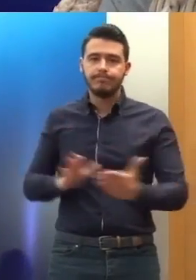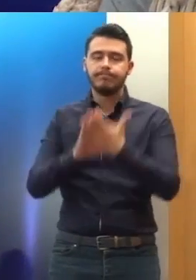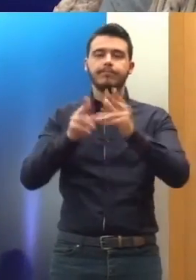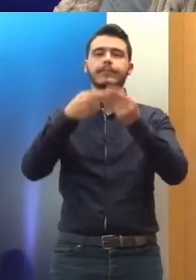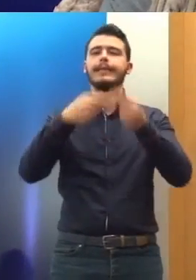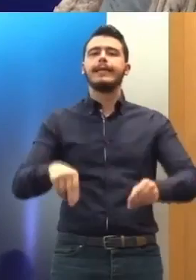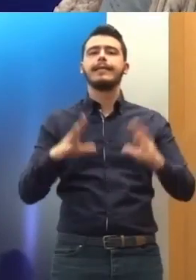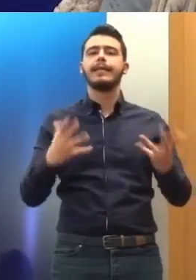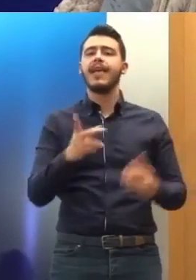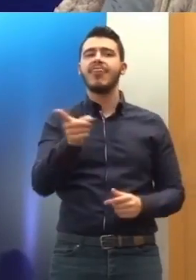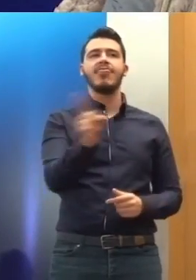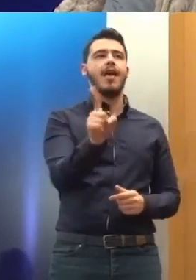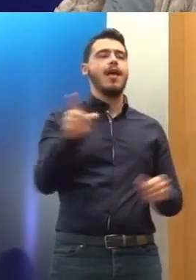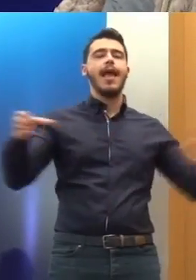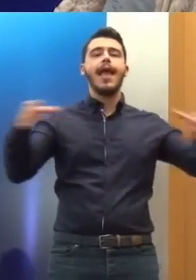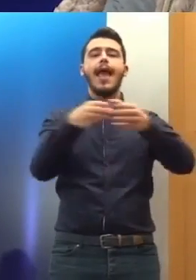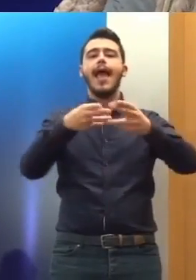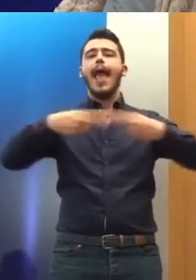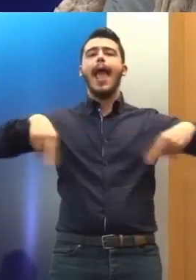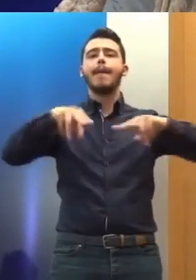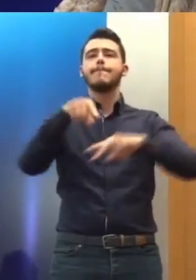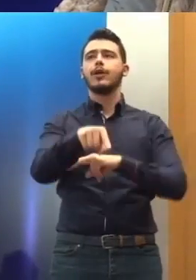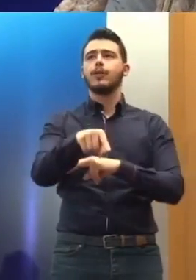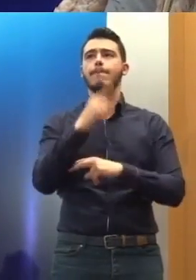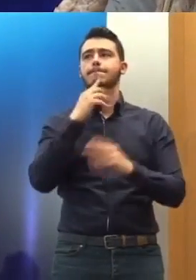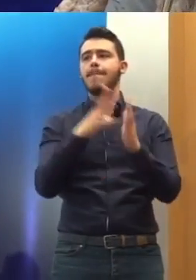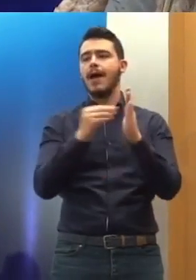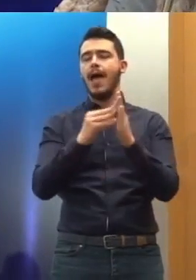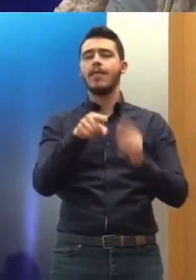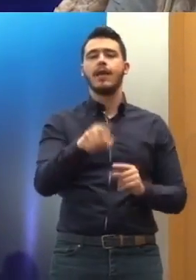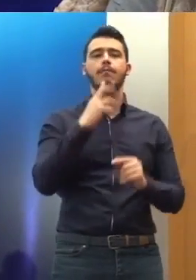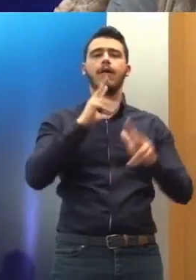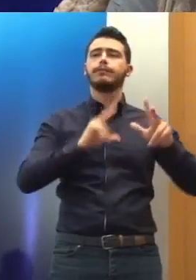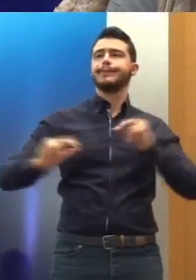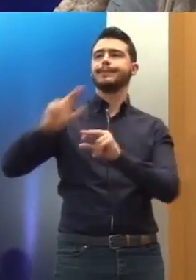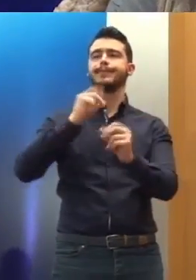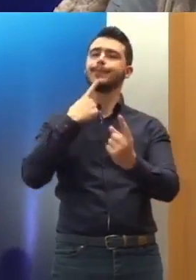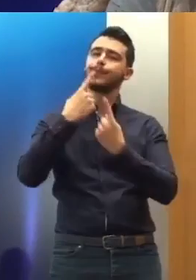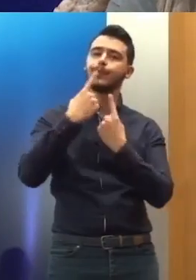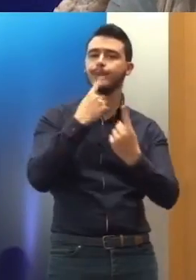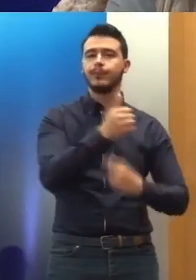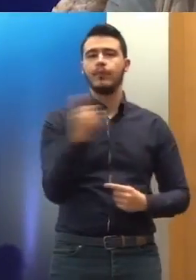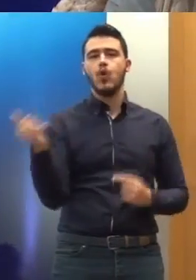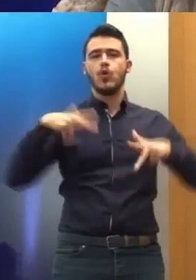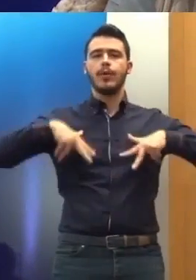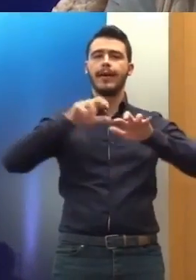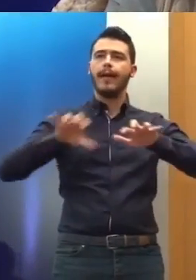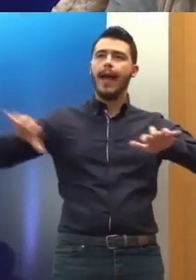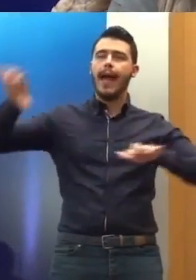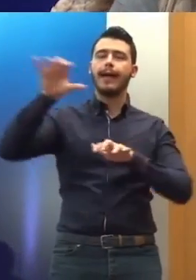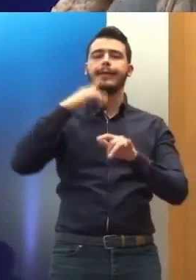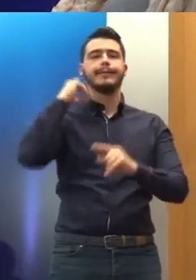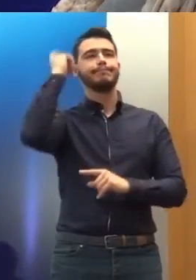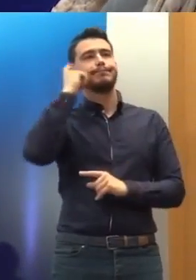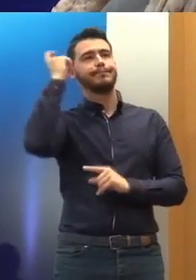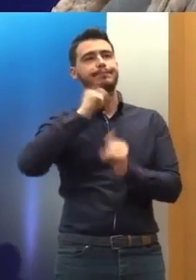είναι μια Επιτροπή με την οποία συζητούν τα κράτη, παρουσιάζουν εκθέσεις και αποφαίνεται